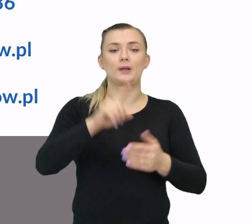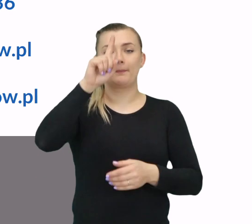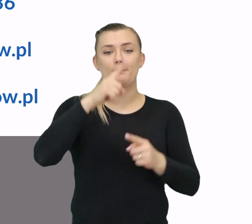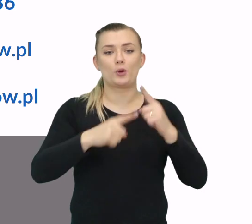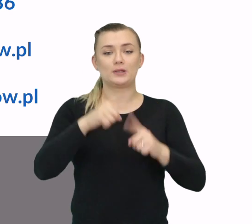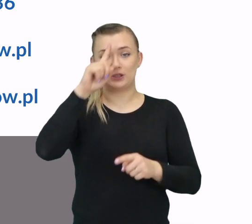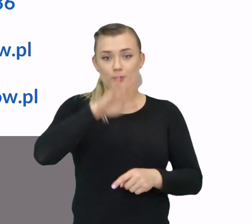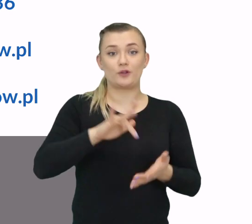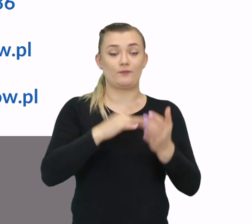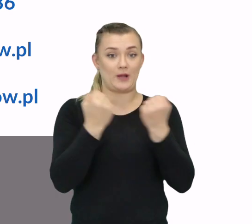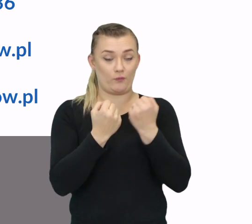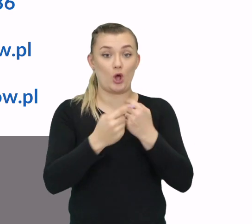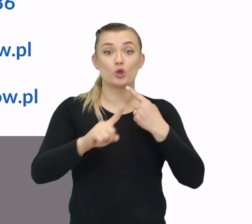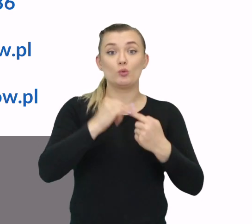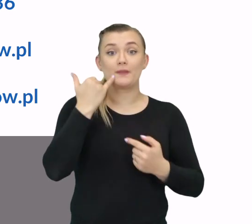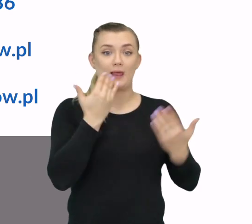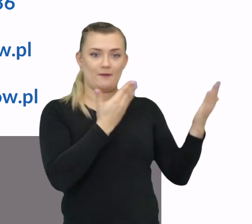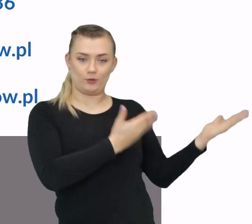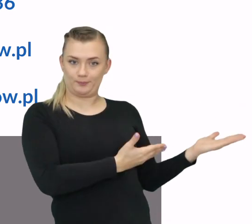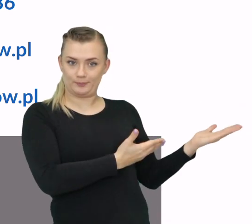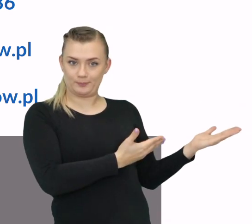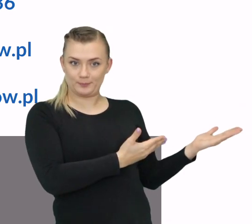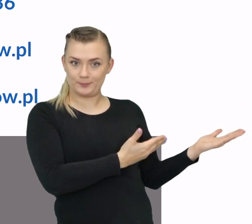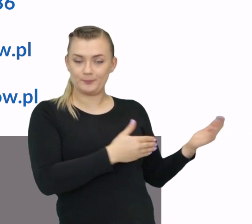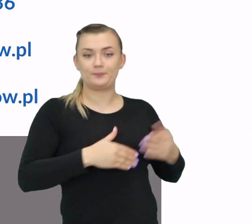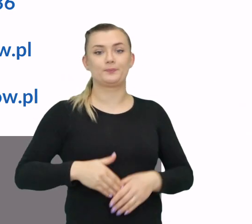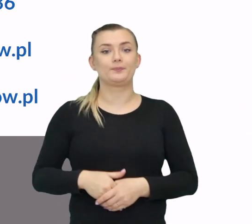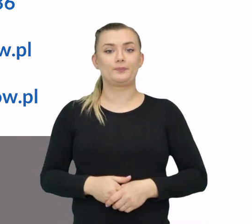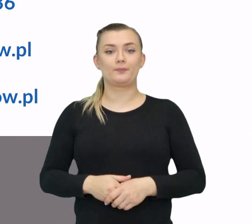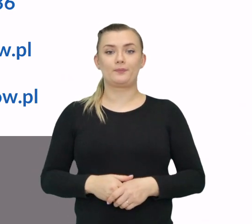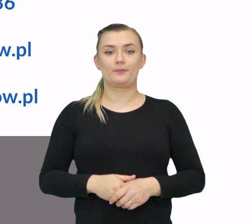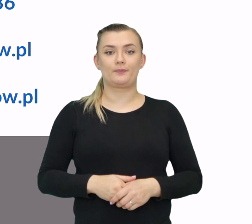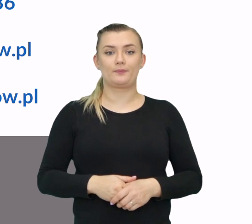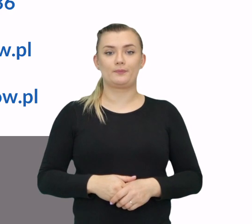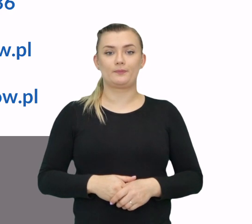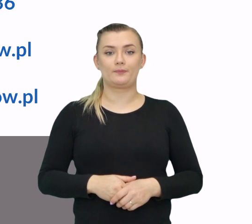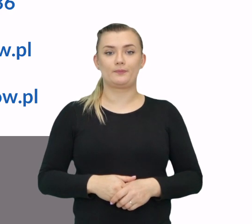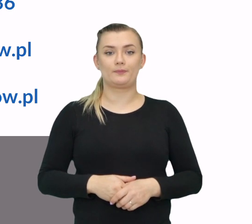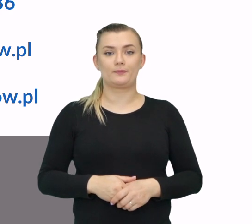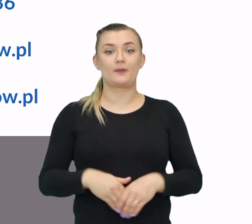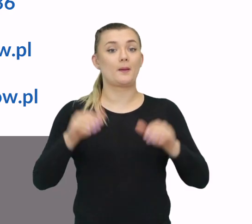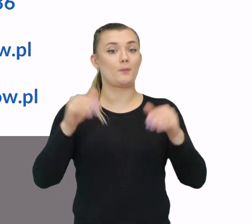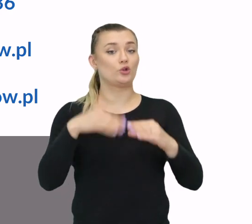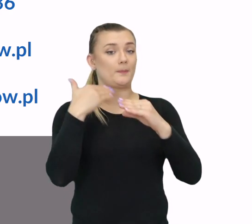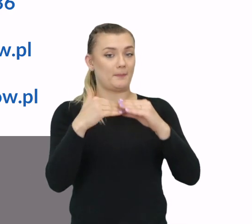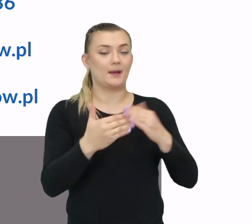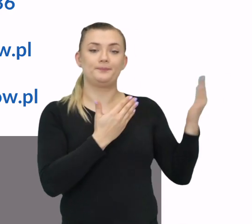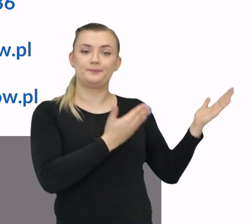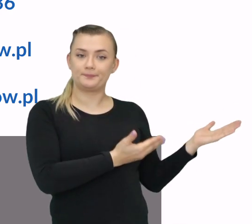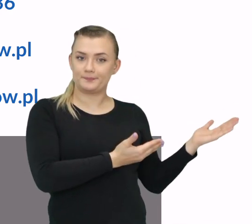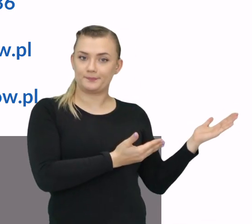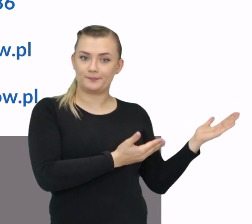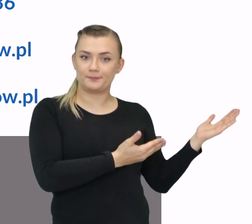Polityki Społecznej w Krakowie. Telefon 12 422 06 36 www